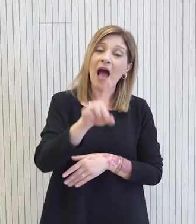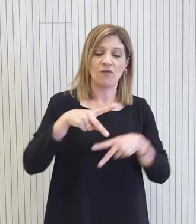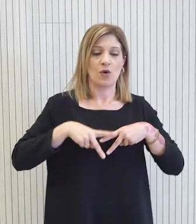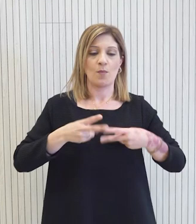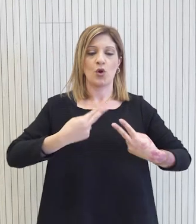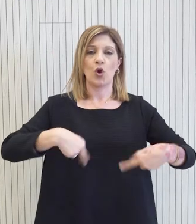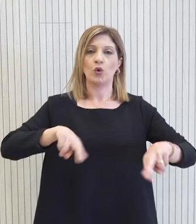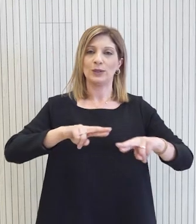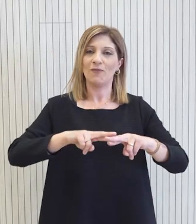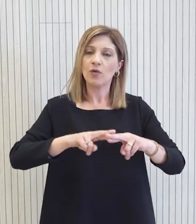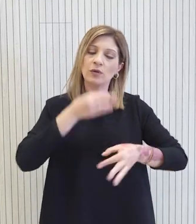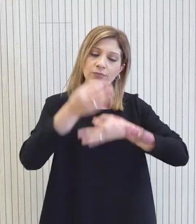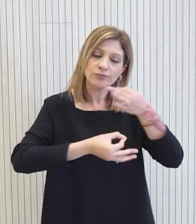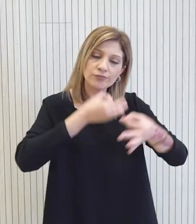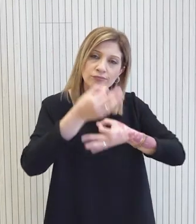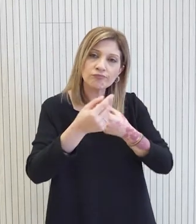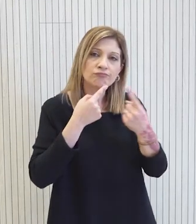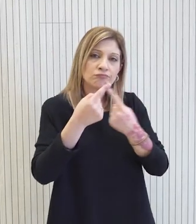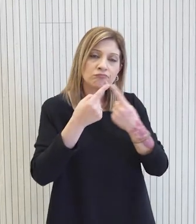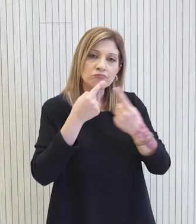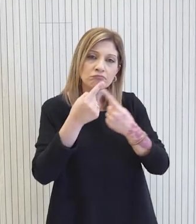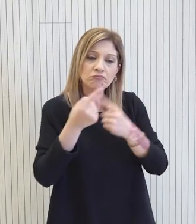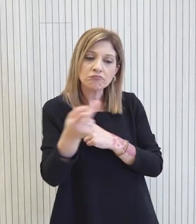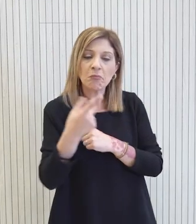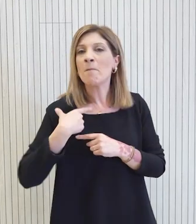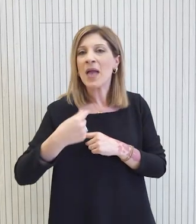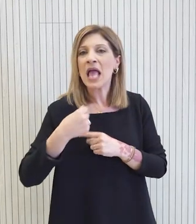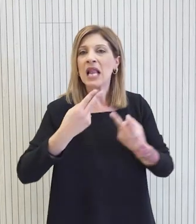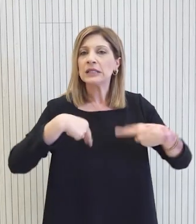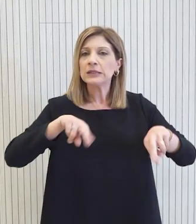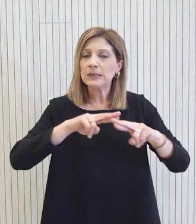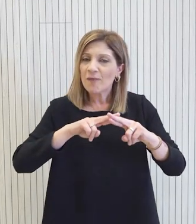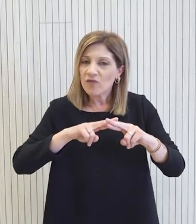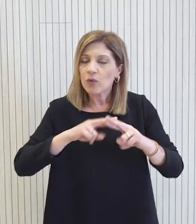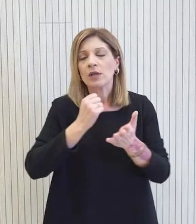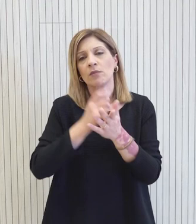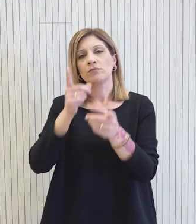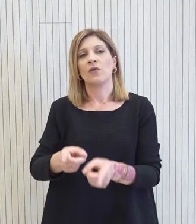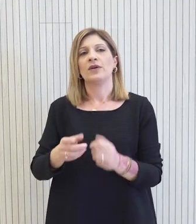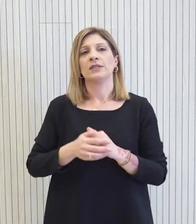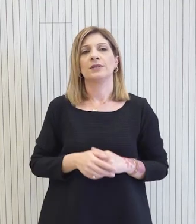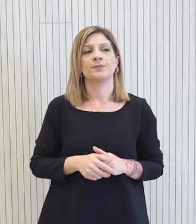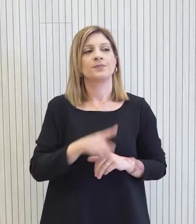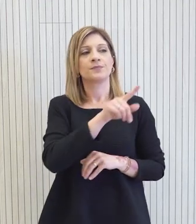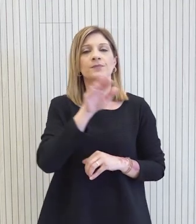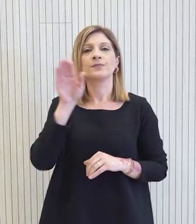Υπουργικού Συμβουλίου θα τεθούν αυτές οι συγγήσεις προς συζήτηση και των μέλων του Υπουργικού Συμβουλίου και προς την λήψη τελικής απόφασης